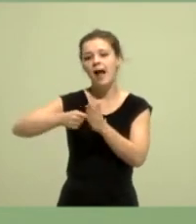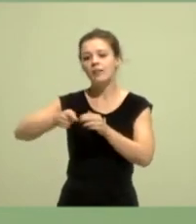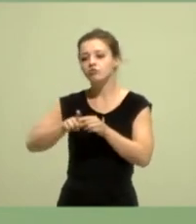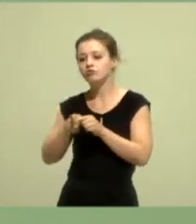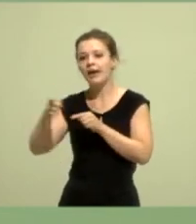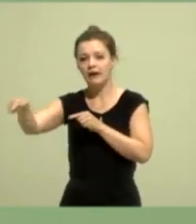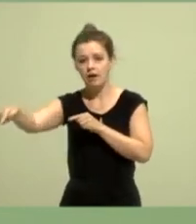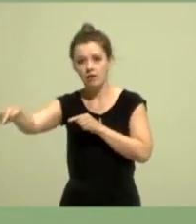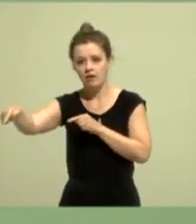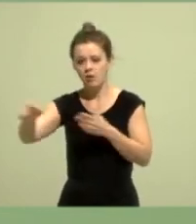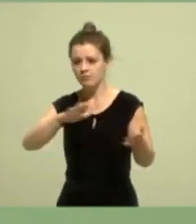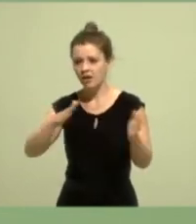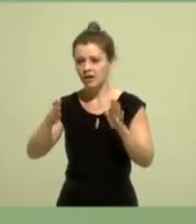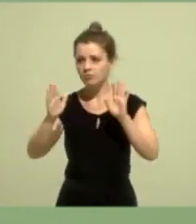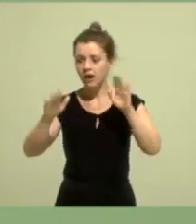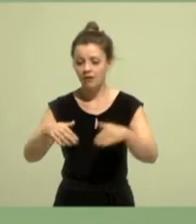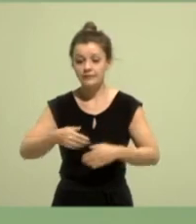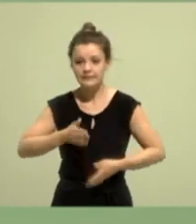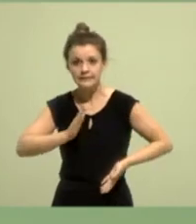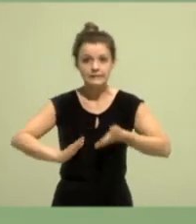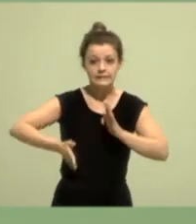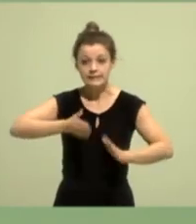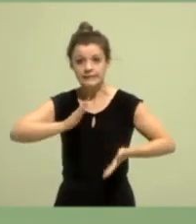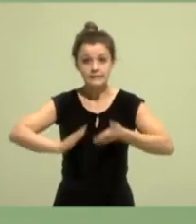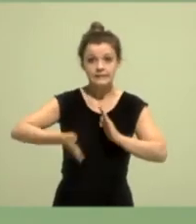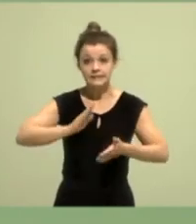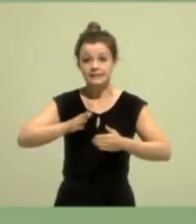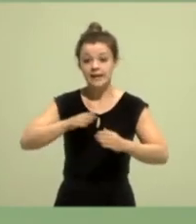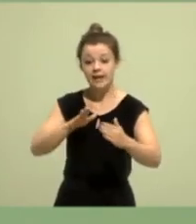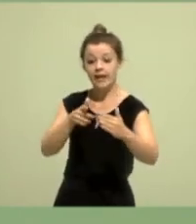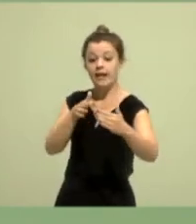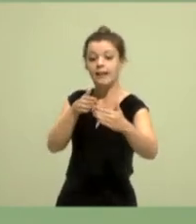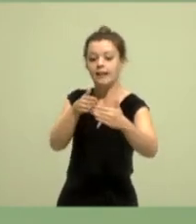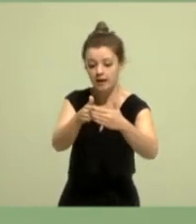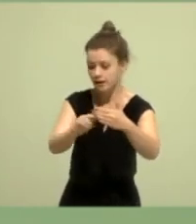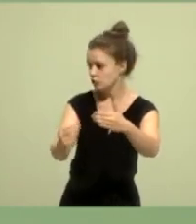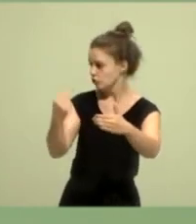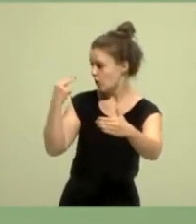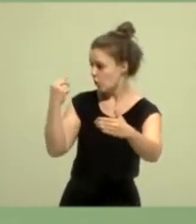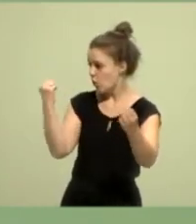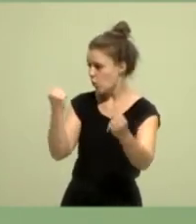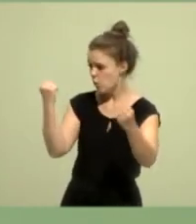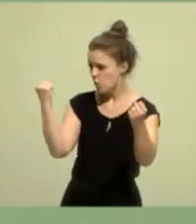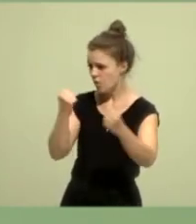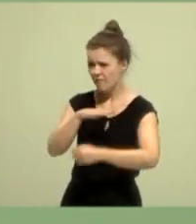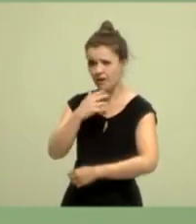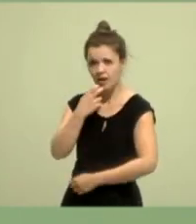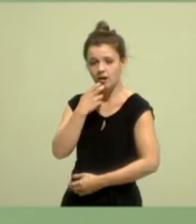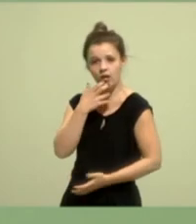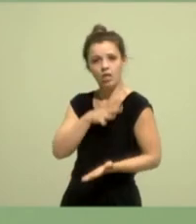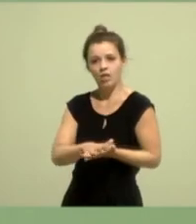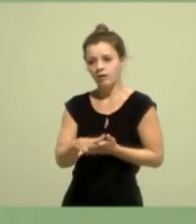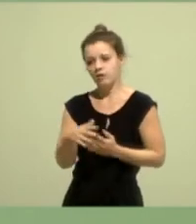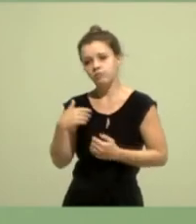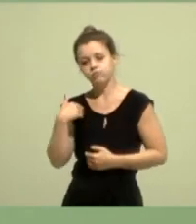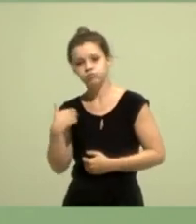Weges, wie viel Strecke man eigentlich gelaufen ist und wie viel Kraft es gekostet hat. Vor fünf Jahren nach der letzten Landtagswahl, da war die